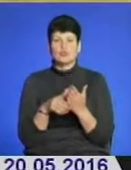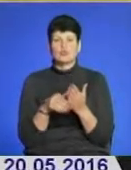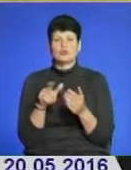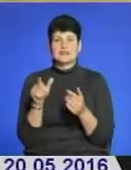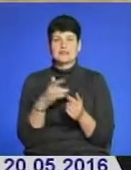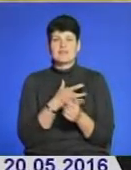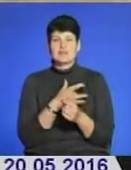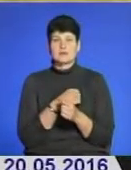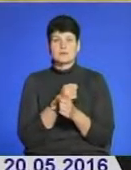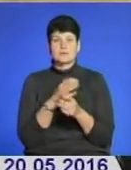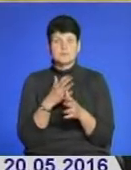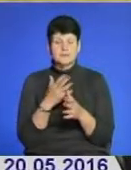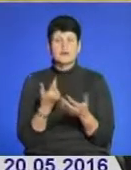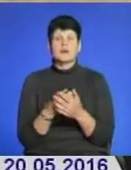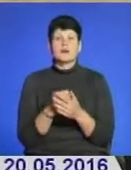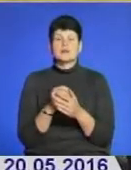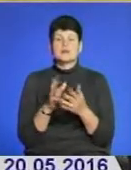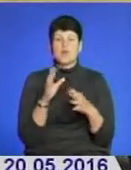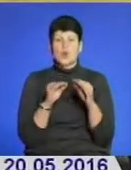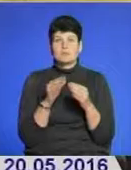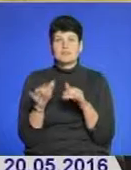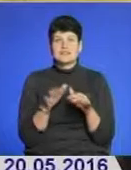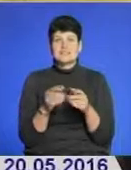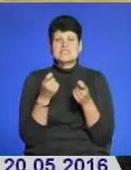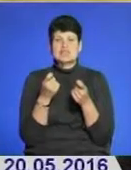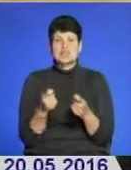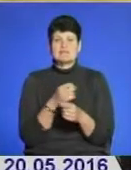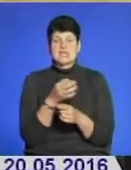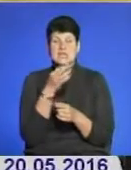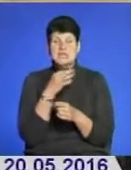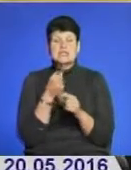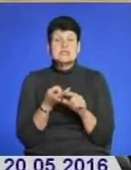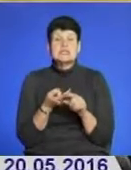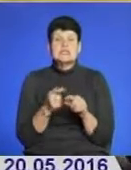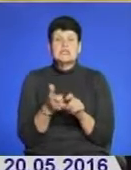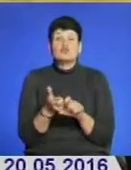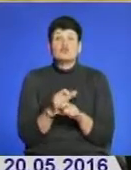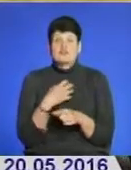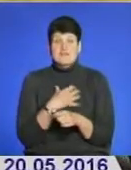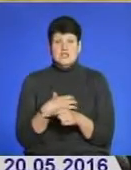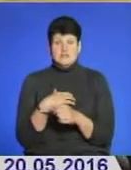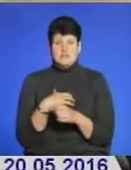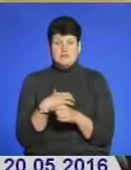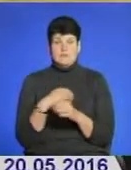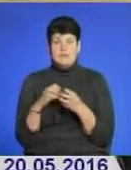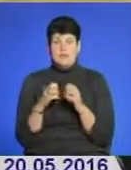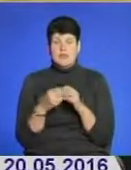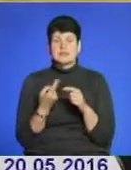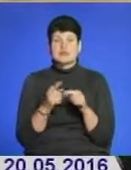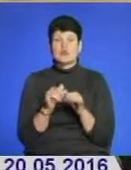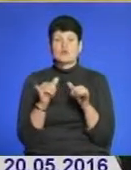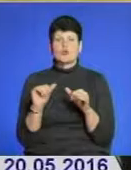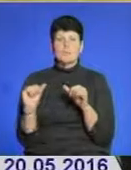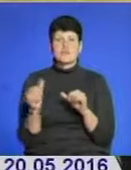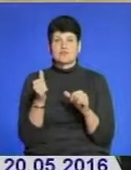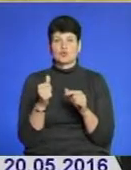гострим інфартом м'якарда. Це комплекс дій, направлених на здешевлення ліки, ось це дуже важлива проблема на сьогодні. Це розвиток первинної